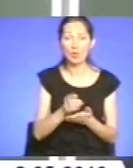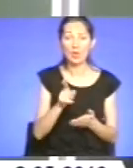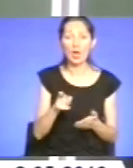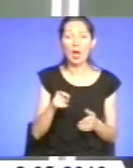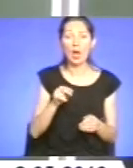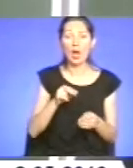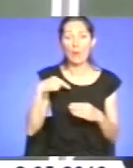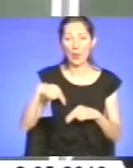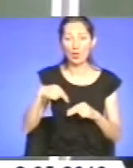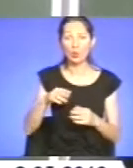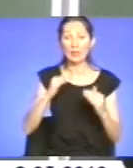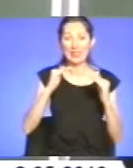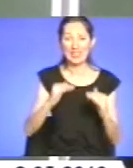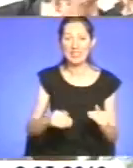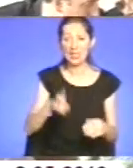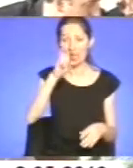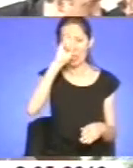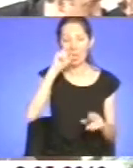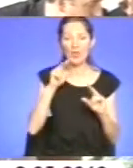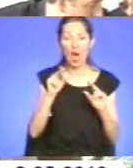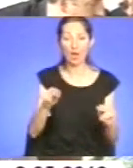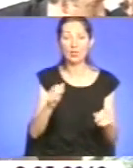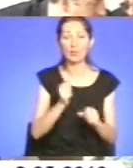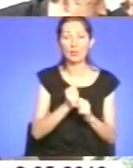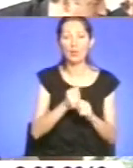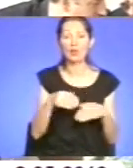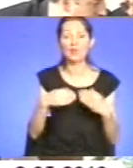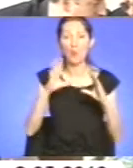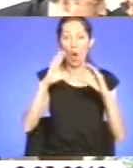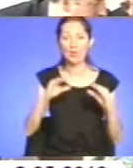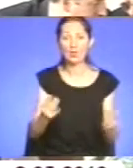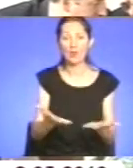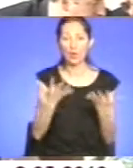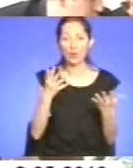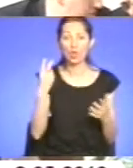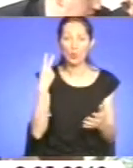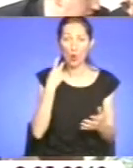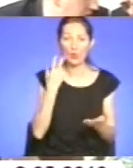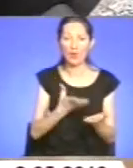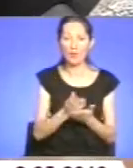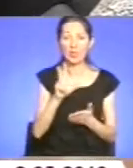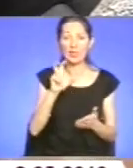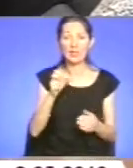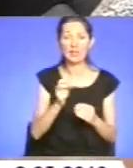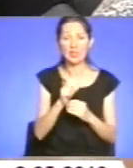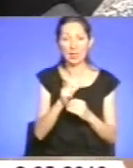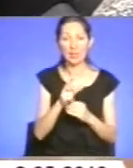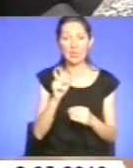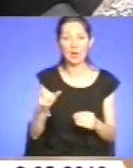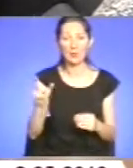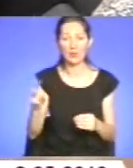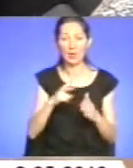працю нижче державних гарантій. Роботодавці погасили виявлену заборгованість і виплатили 313 працівникам